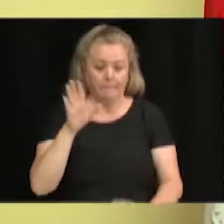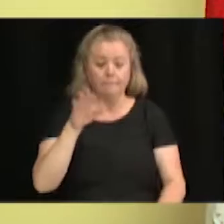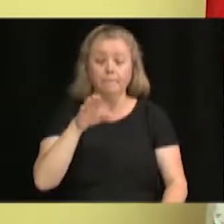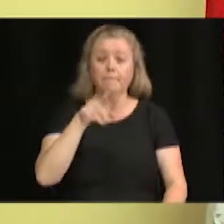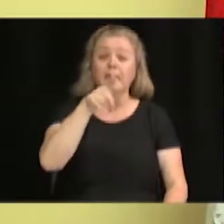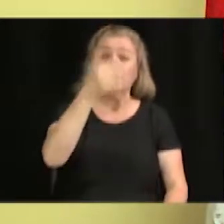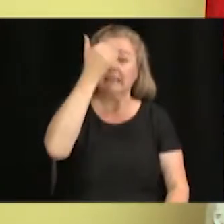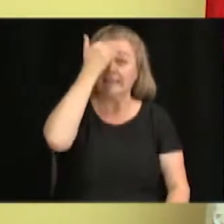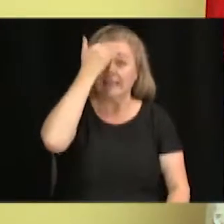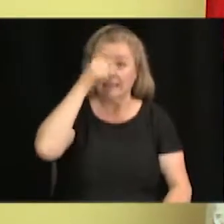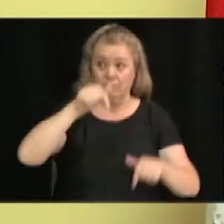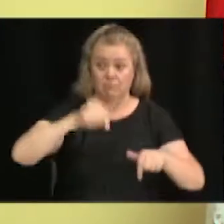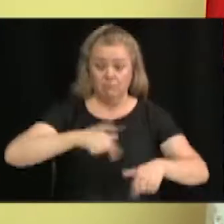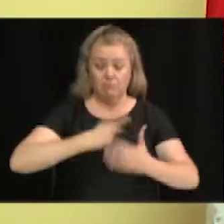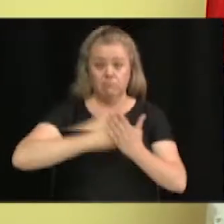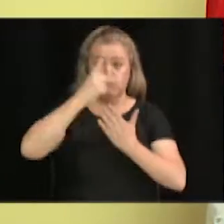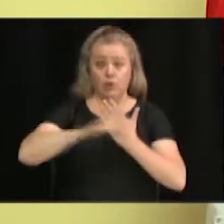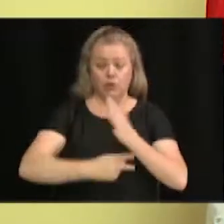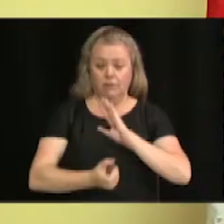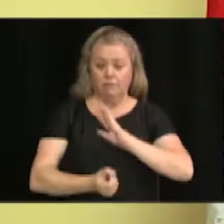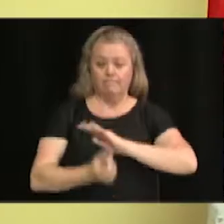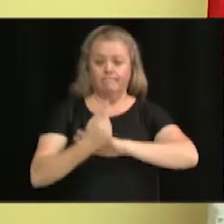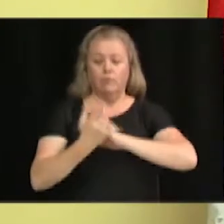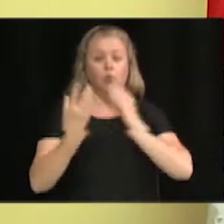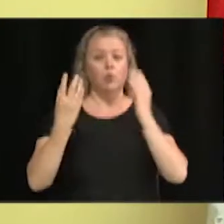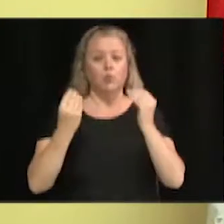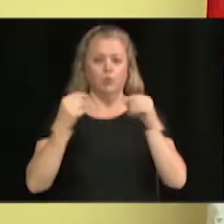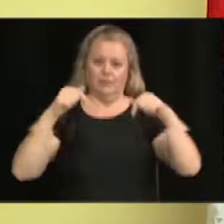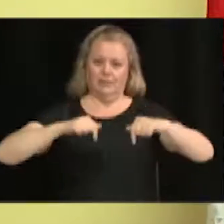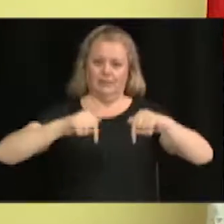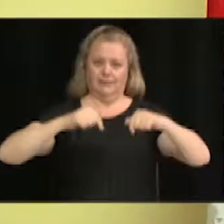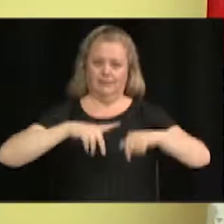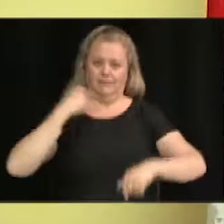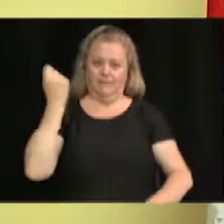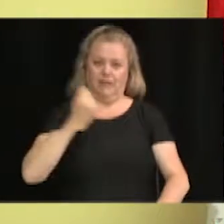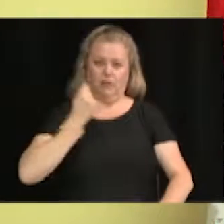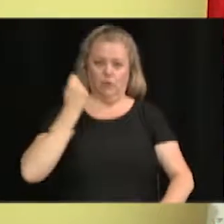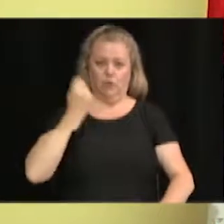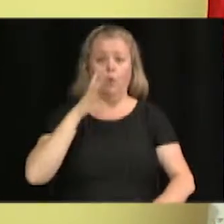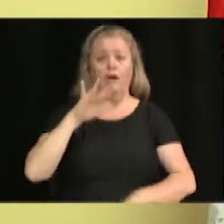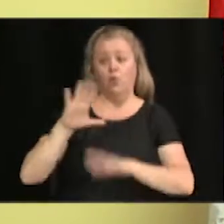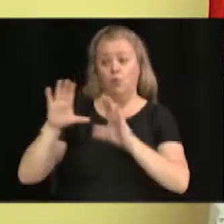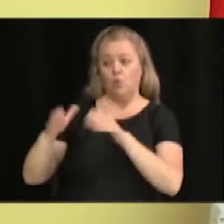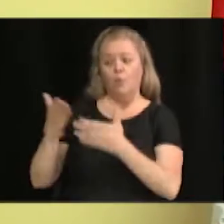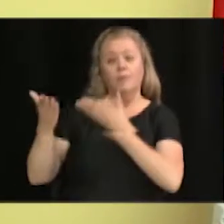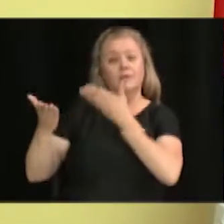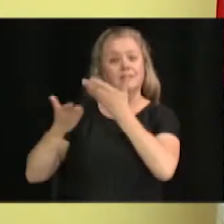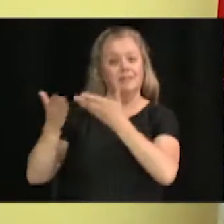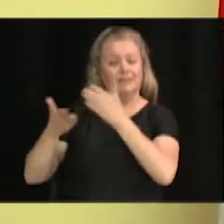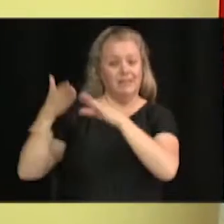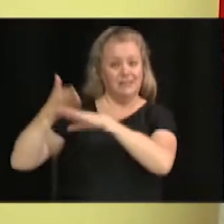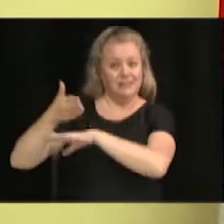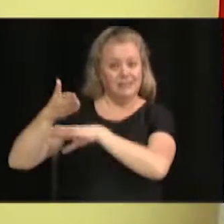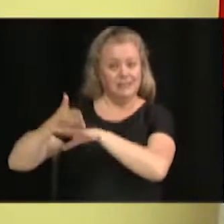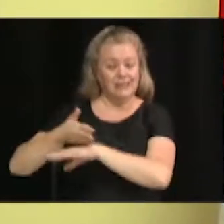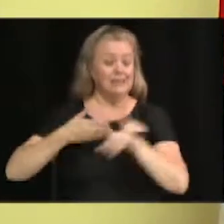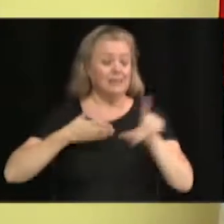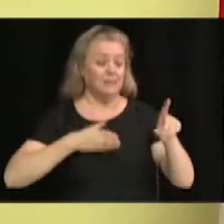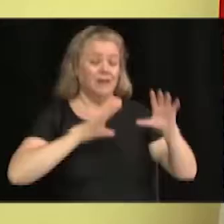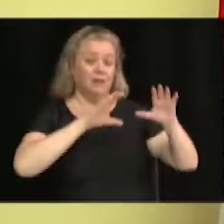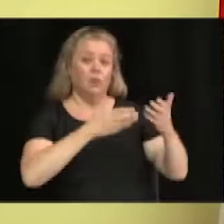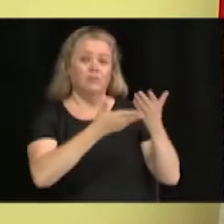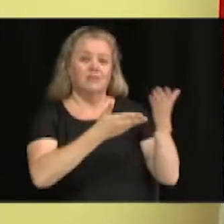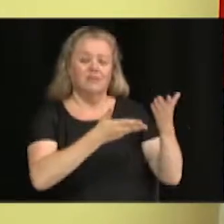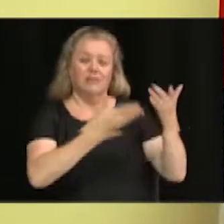est né à Victoriaville, par l'implication notamment du service d'accessibilité, mais également du service du loisir, pour permettre l